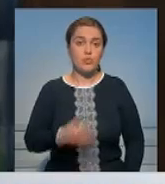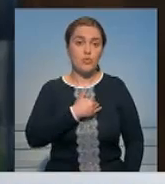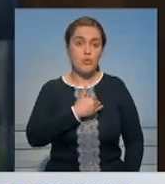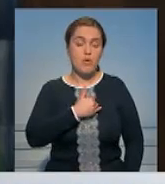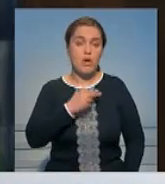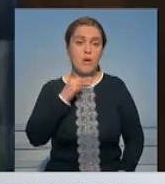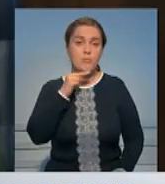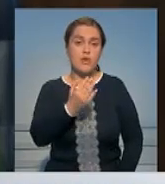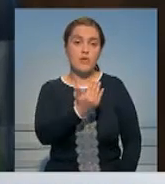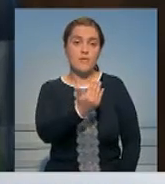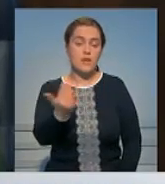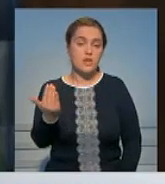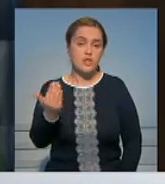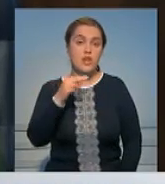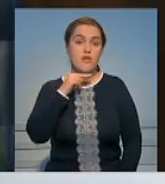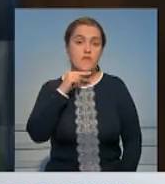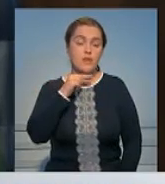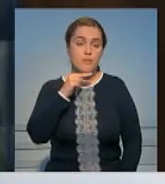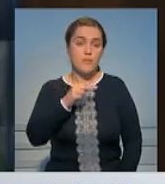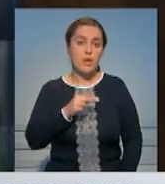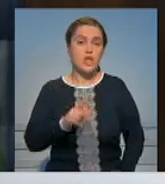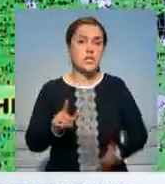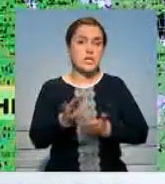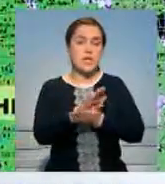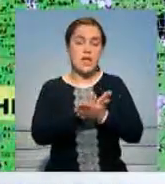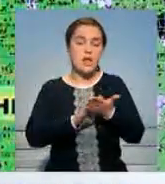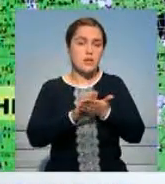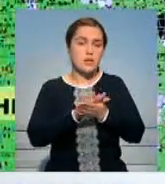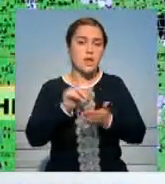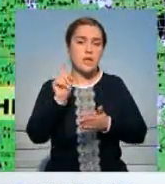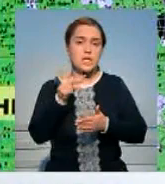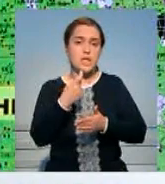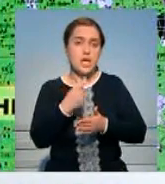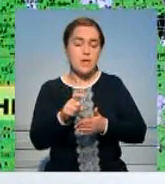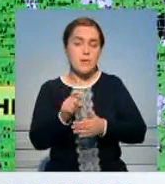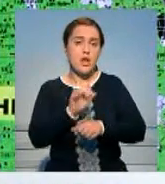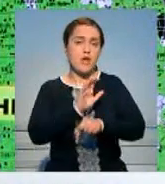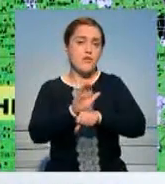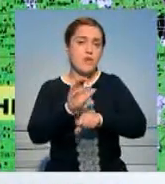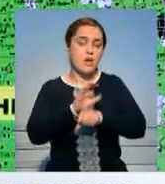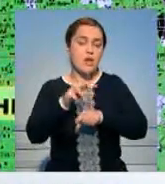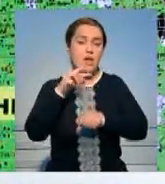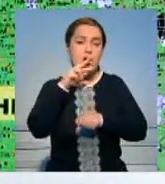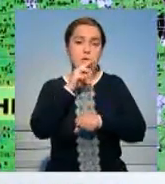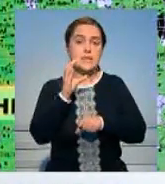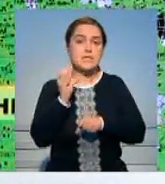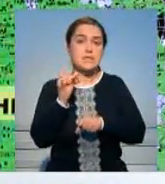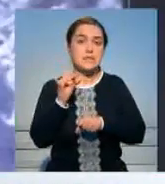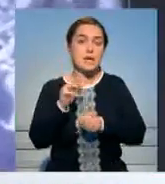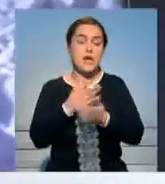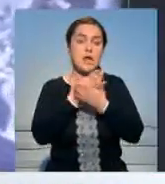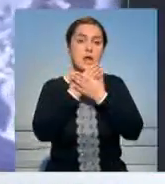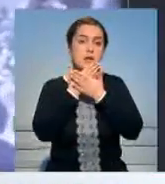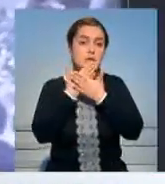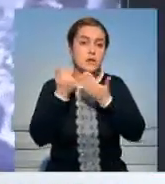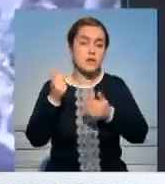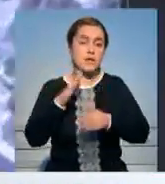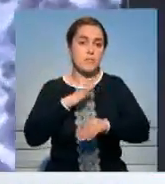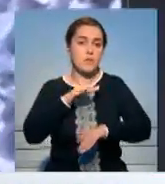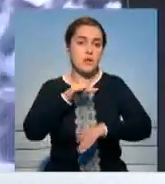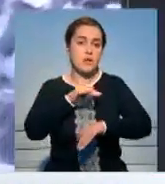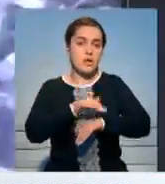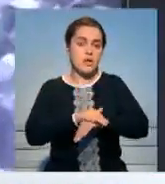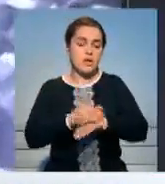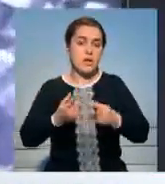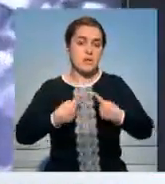внимание, что никаких объектов по производству химического оружия в Сирии нет, что было зафиксировано организацией